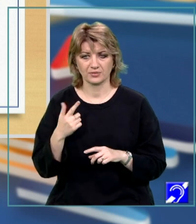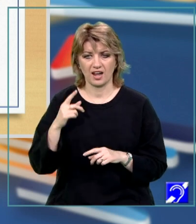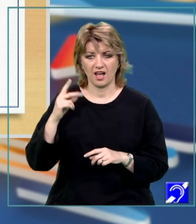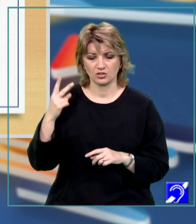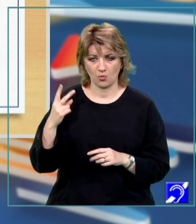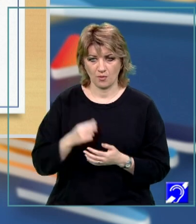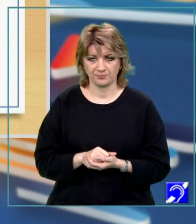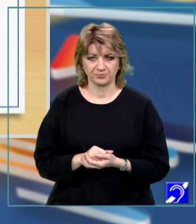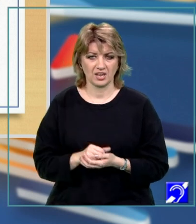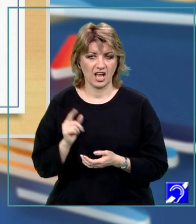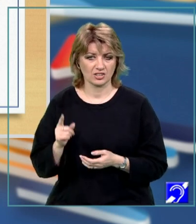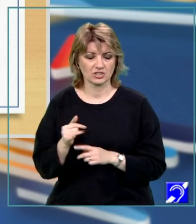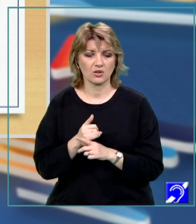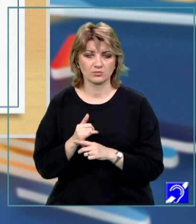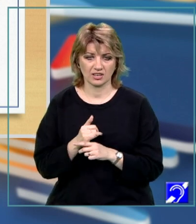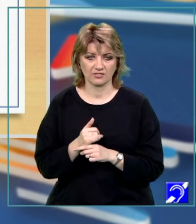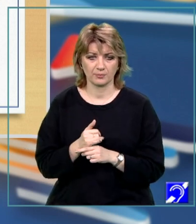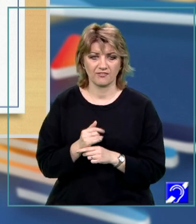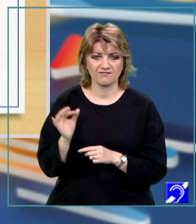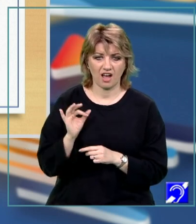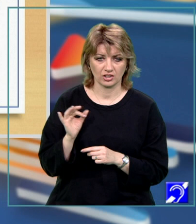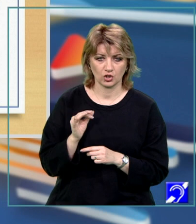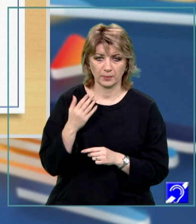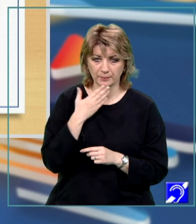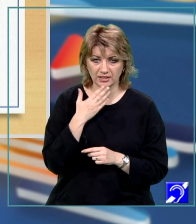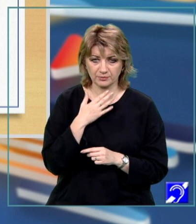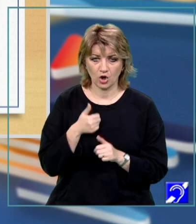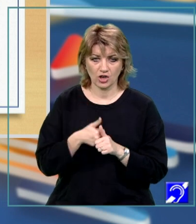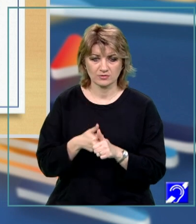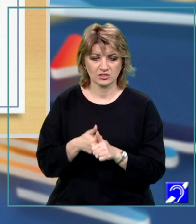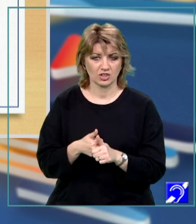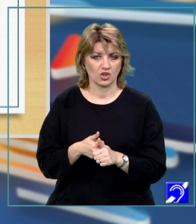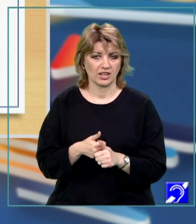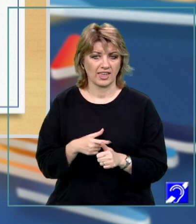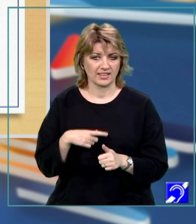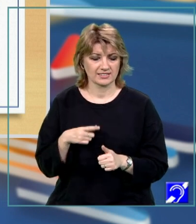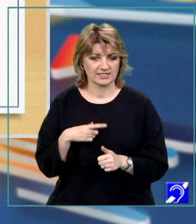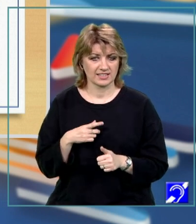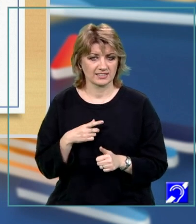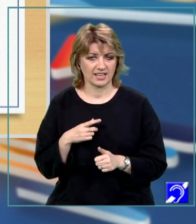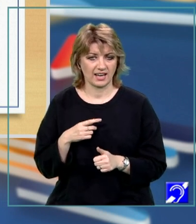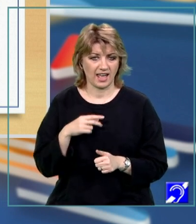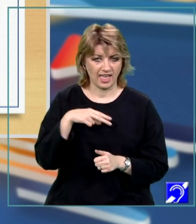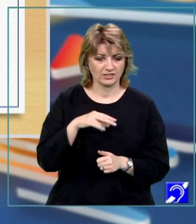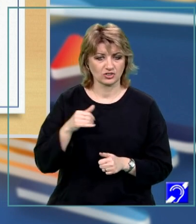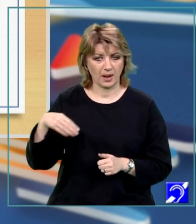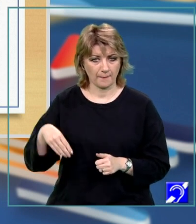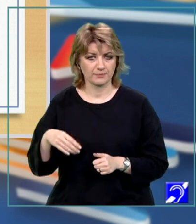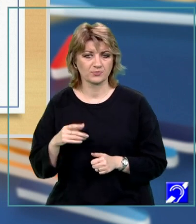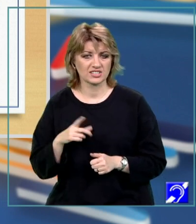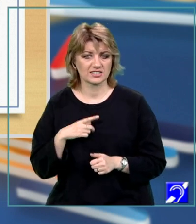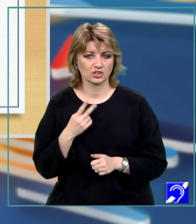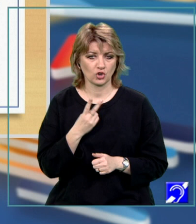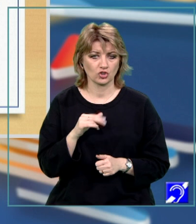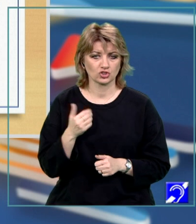doua. În acest context, observăm că factorii primi corespunzători existenți în N, respectiv în M, vor fi